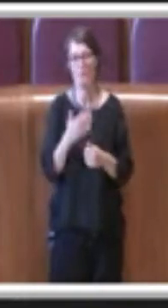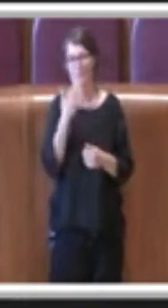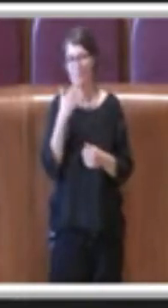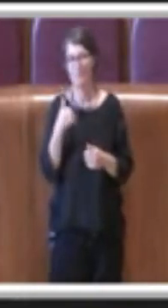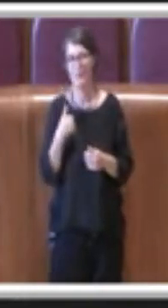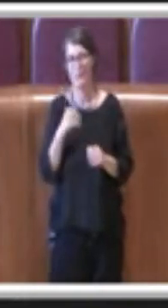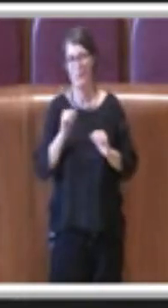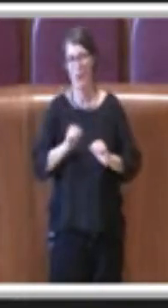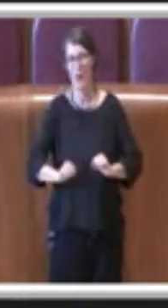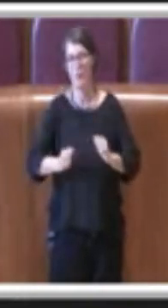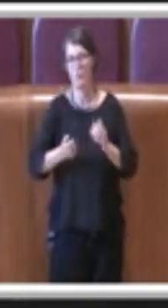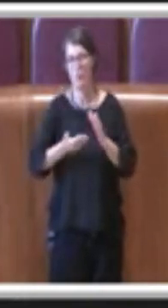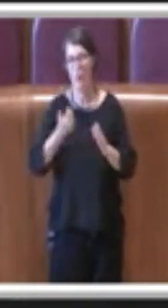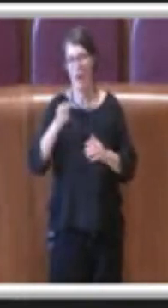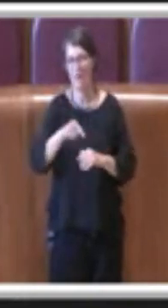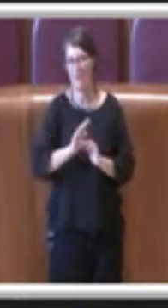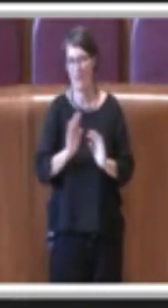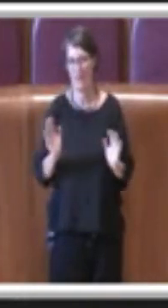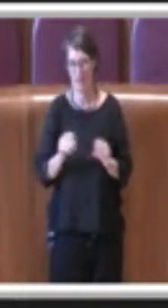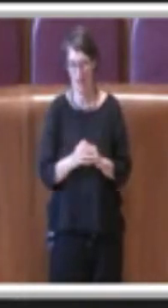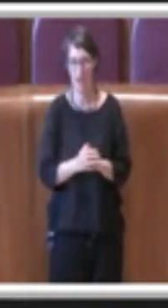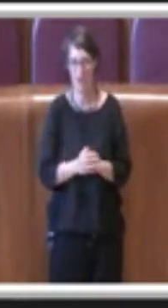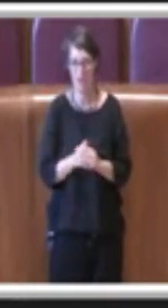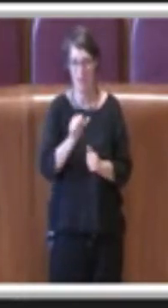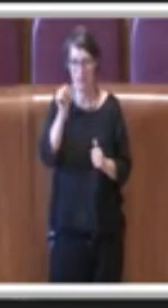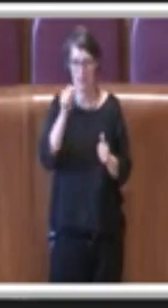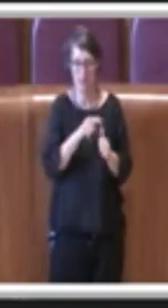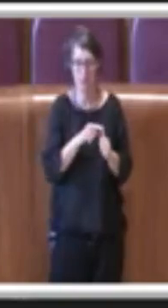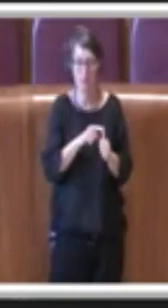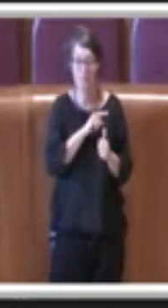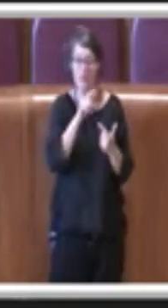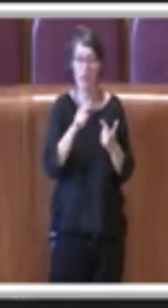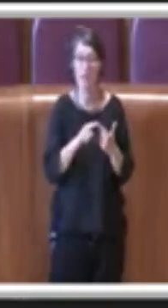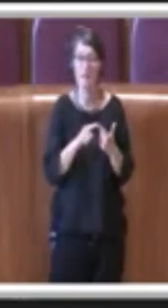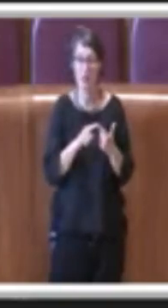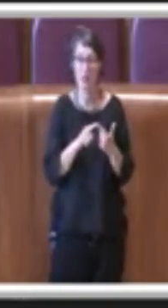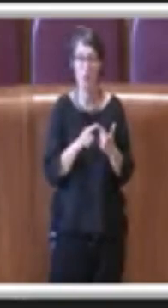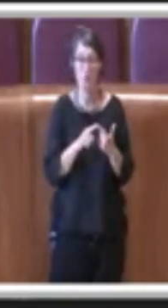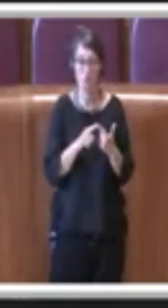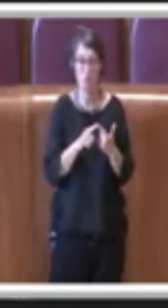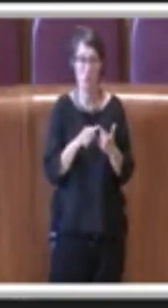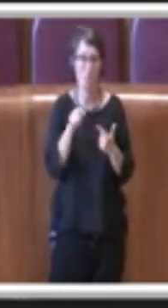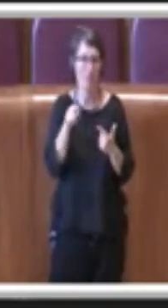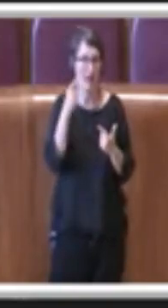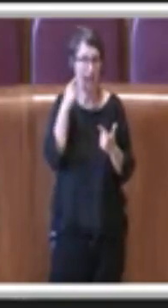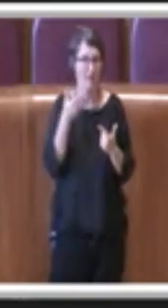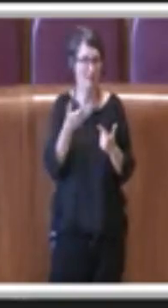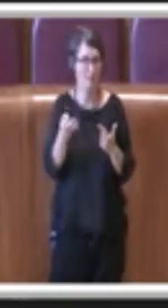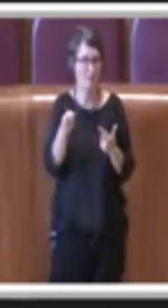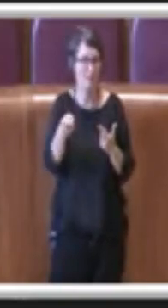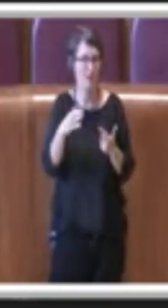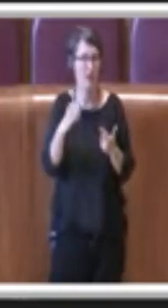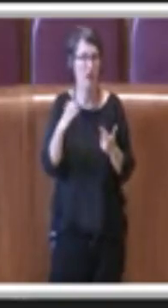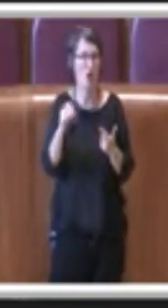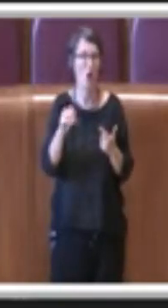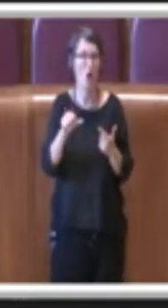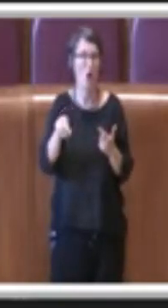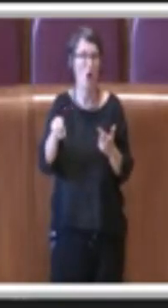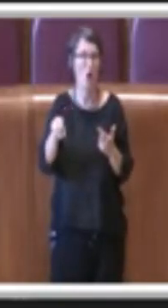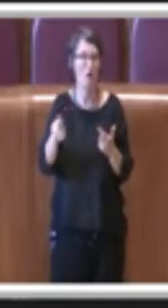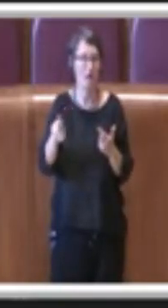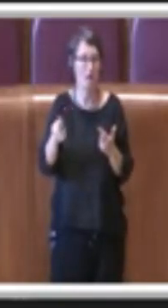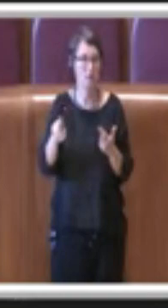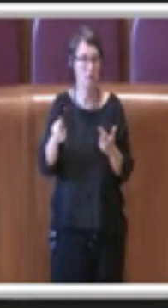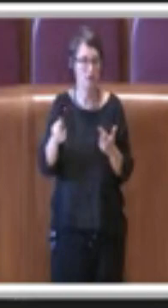evitarla opportunamente, per la prima cosa. Il secondo punto, lei sa bene che la COSAP, parliamo di,